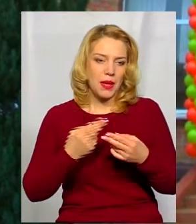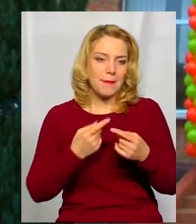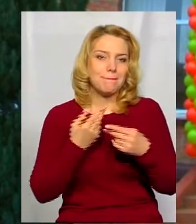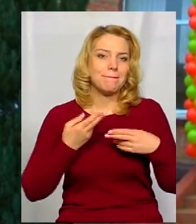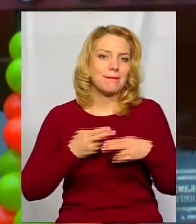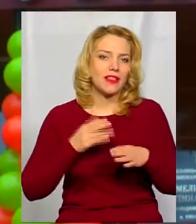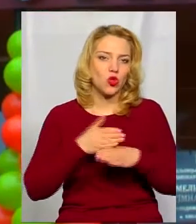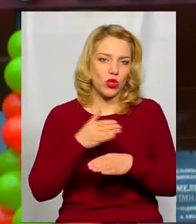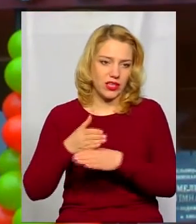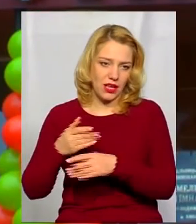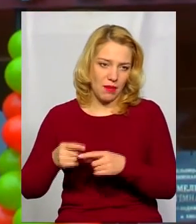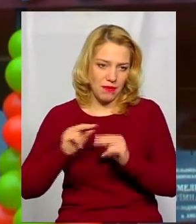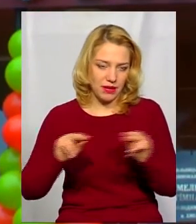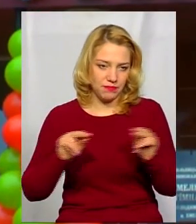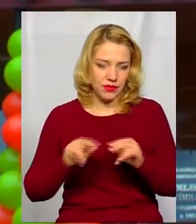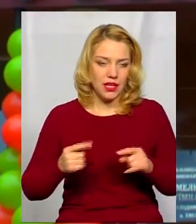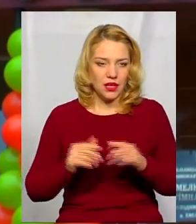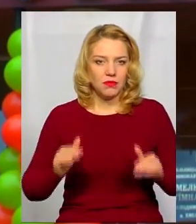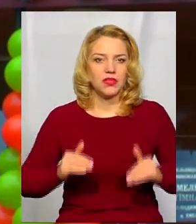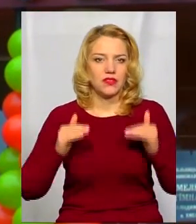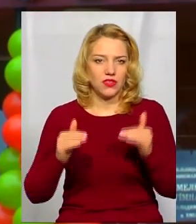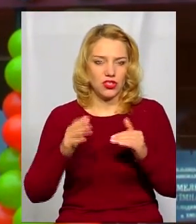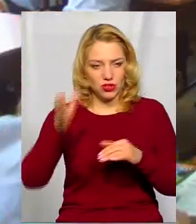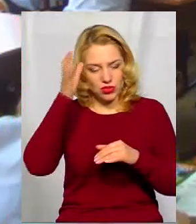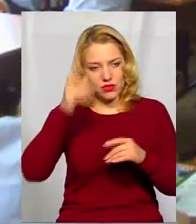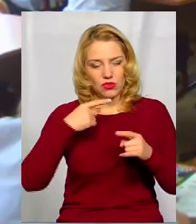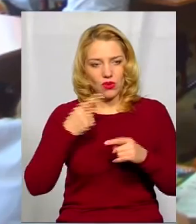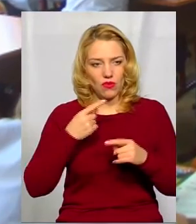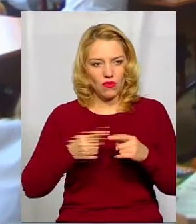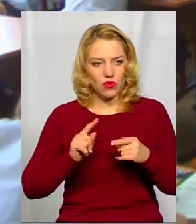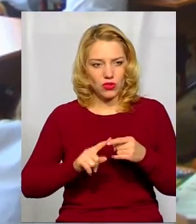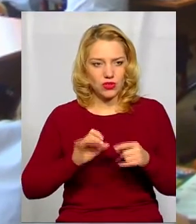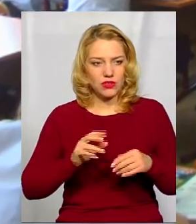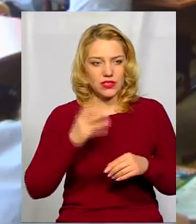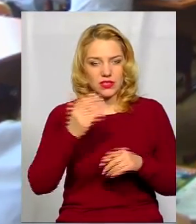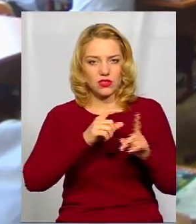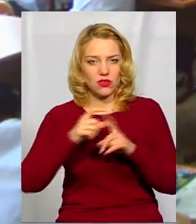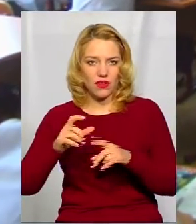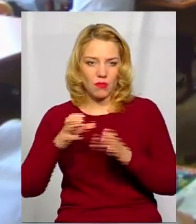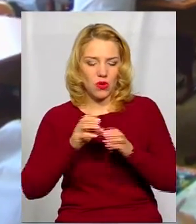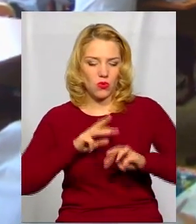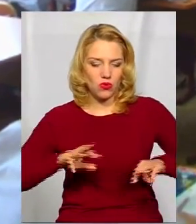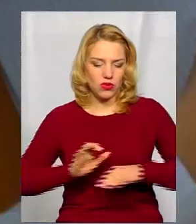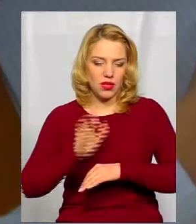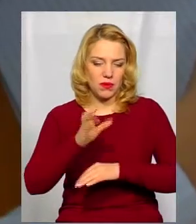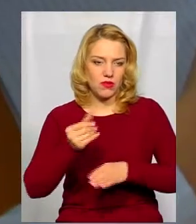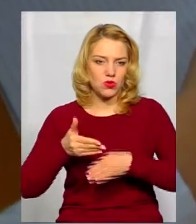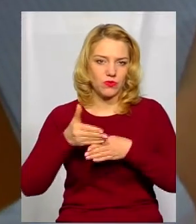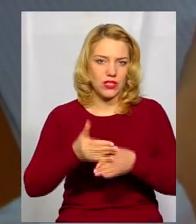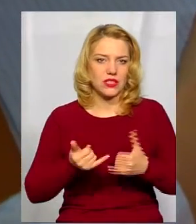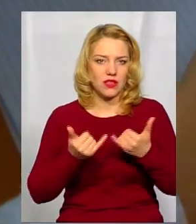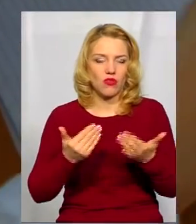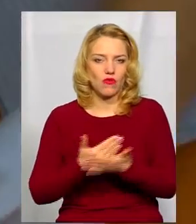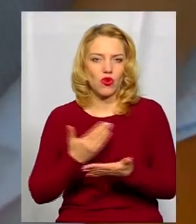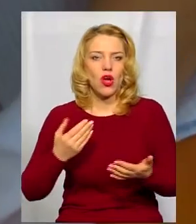Україні мають наміри в українському уряді, каже заступниця міністра освіти і науки Любомира Мандзій. За її словами, уряд направив субвенції на нову українську